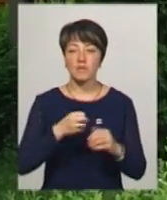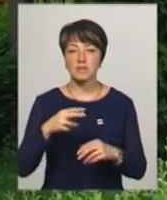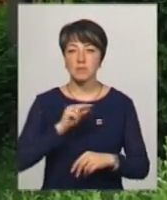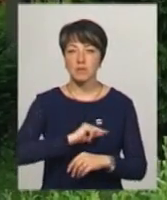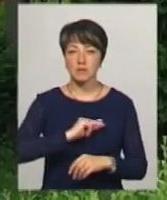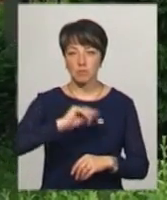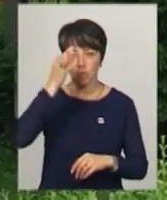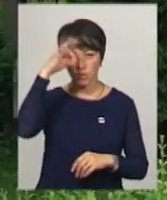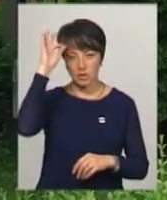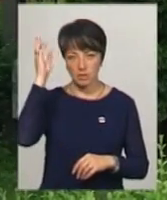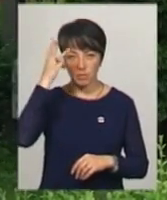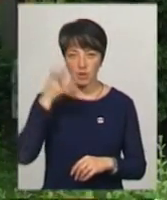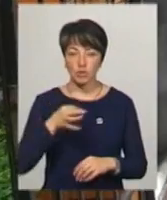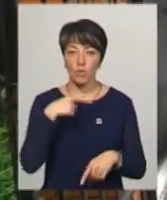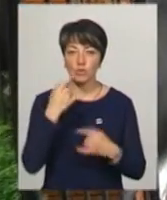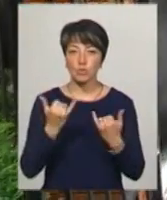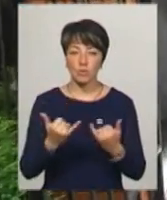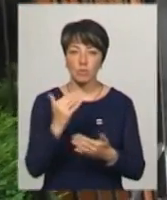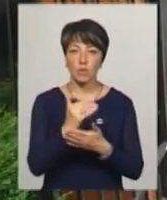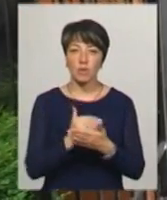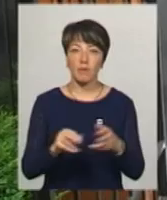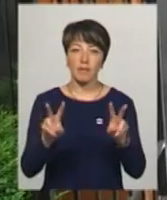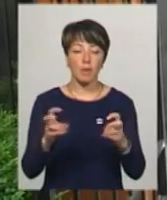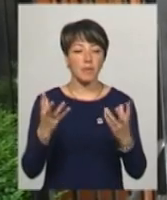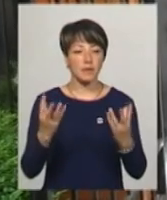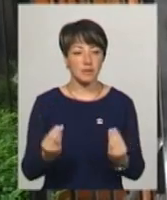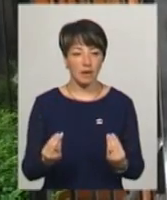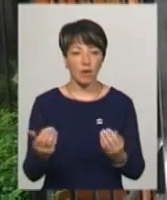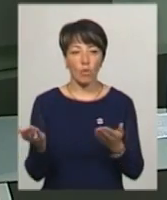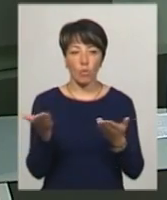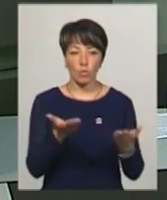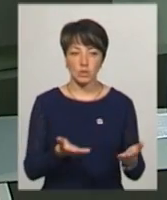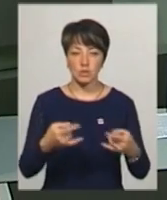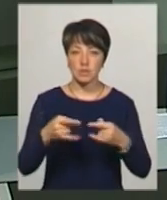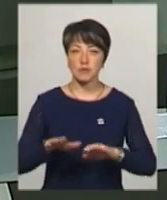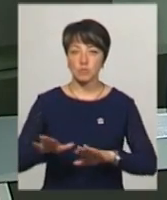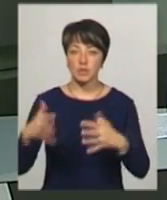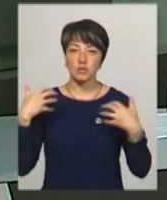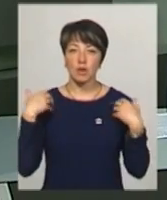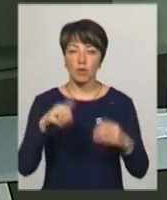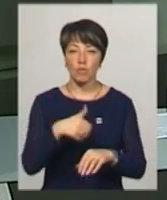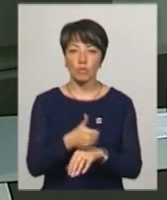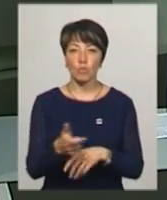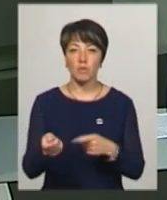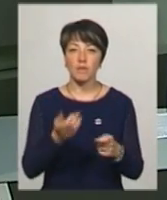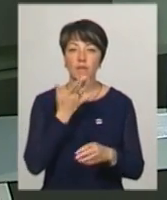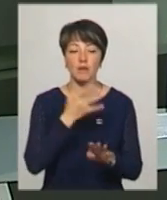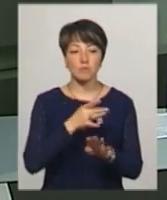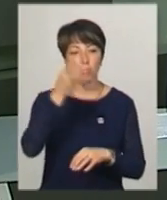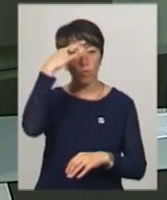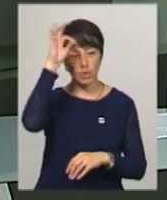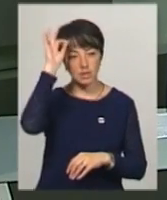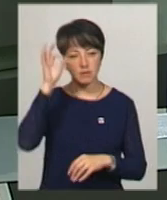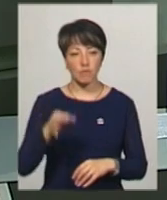правоохоронців Хмельниччини говоритимуть сьогодні у програмі «Тема дня». Гості студії – заступник начальника головного управління Нацполіції